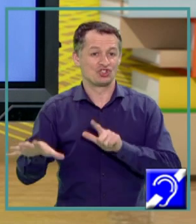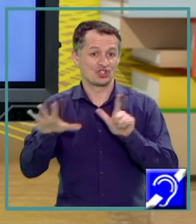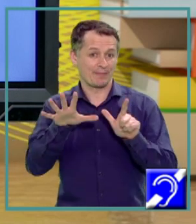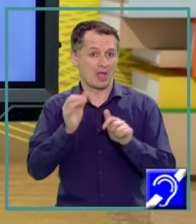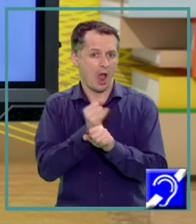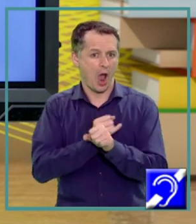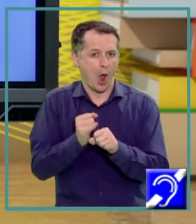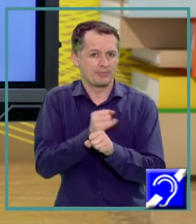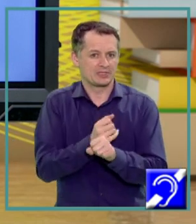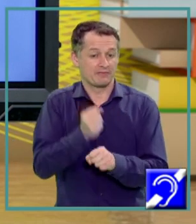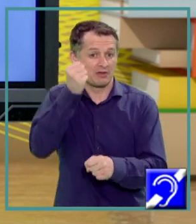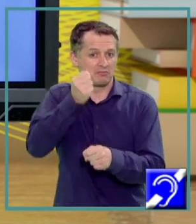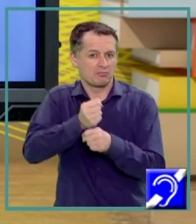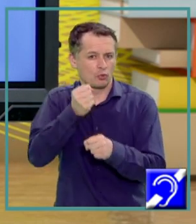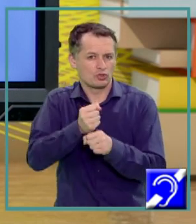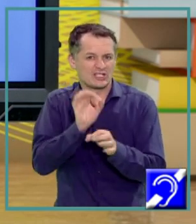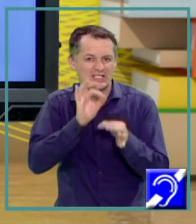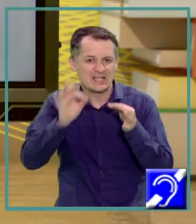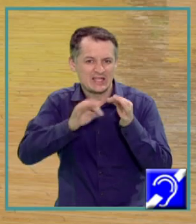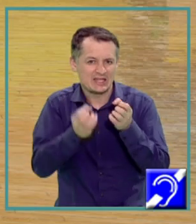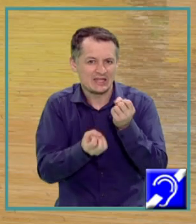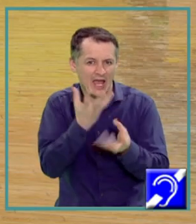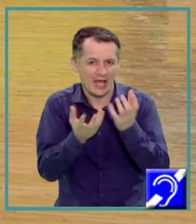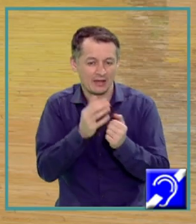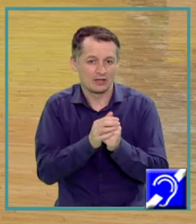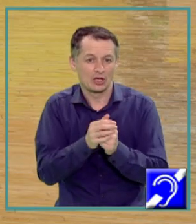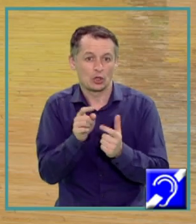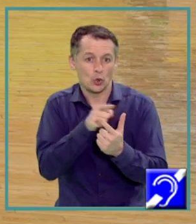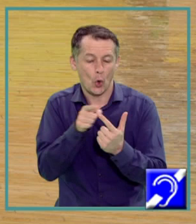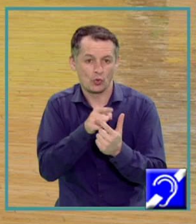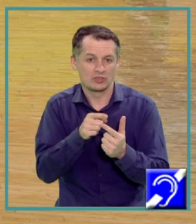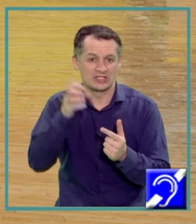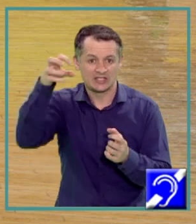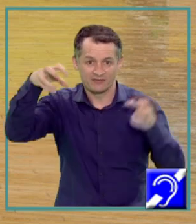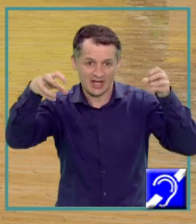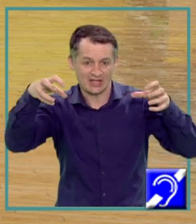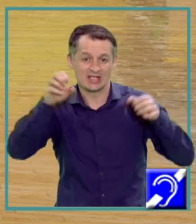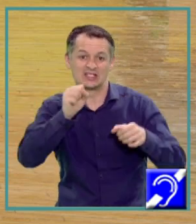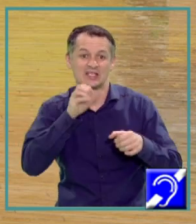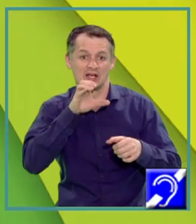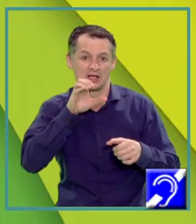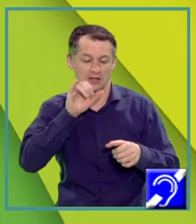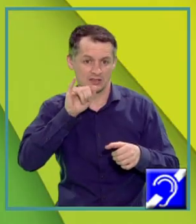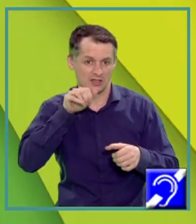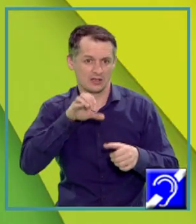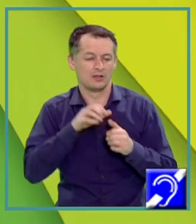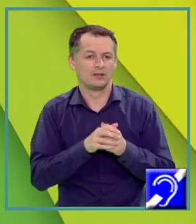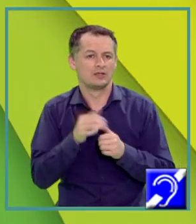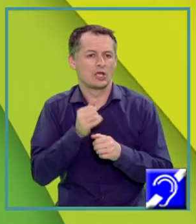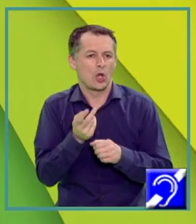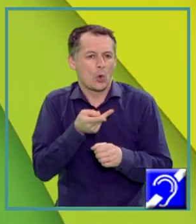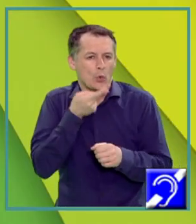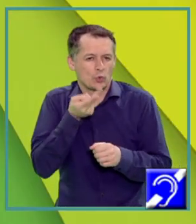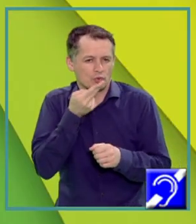observat că producerea scânteii între două sfere de zinc este sensibil ușurată dacă